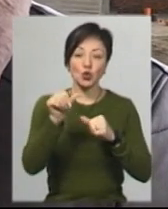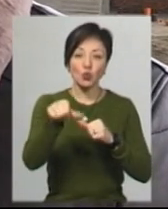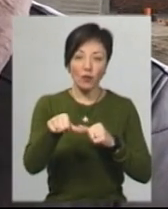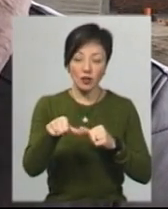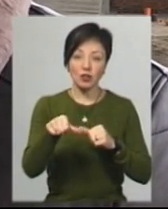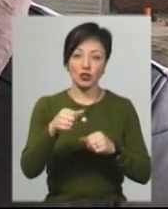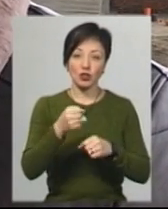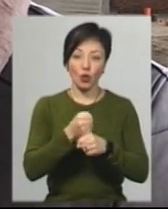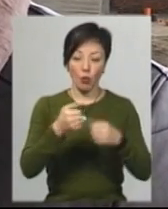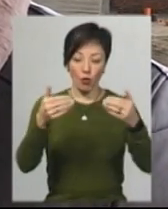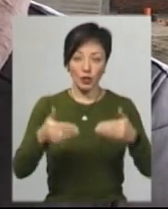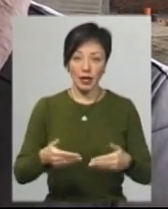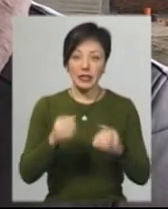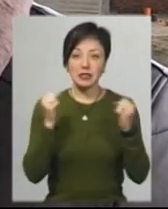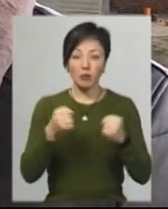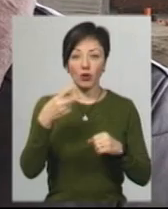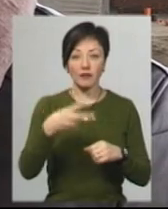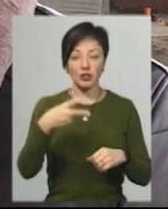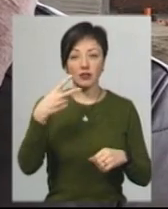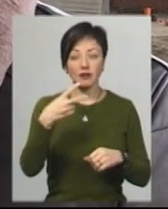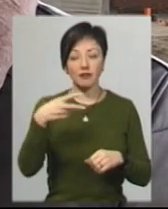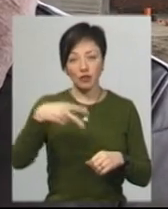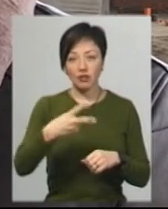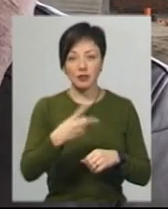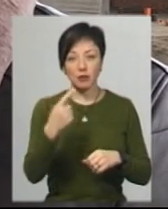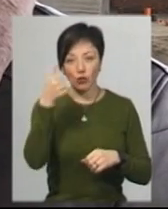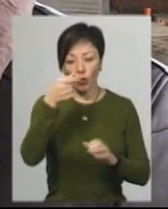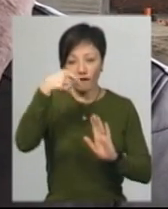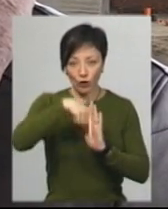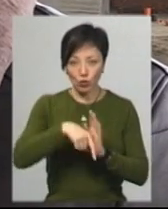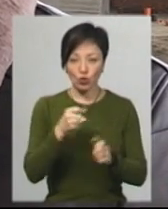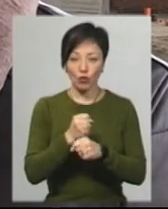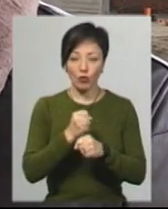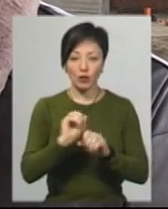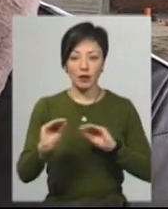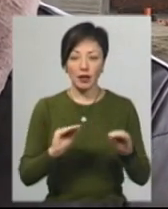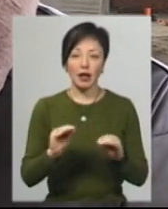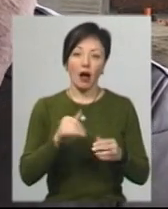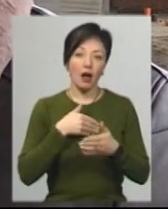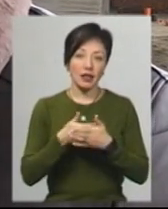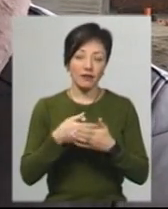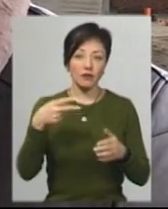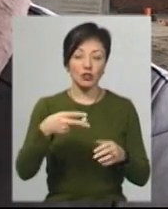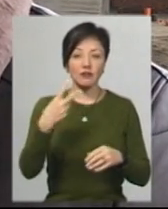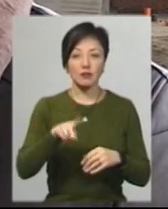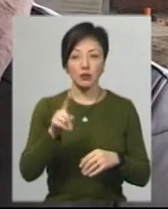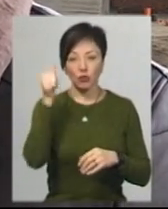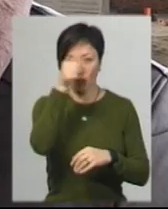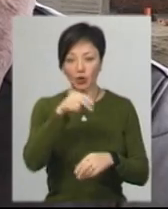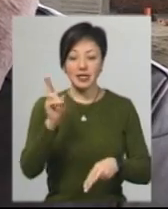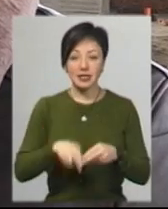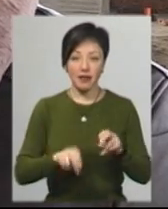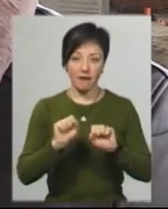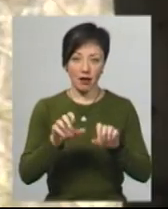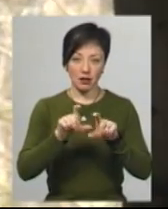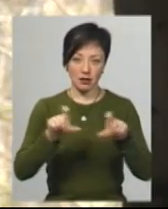і вже працювати зимою 2021 року, внутрішні роботи робити і активно в 2021 році здавати цей